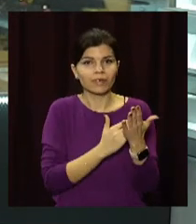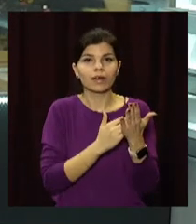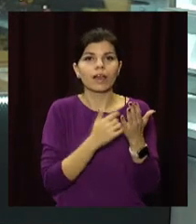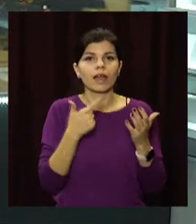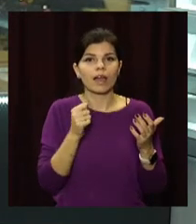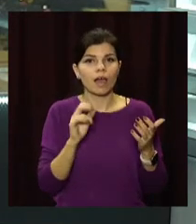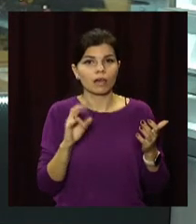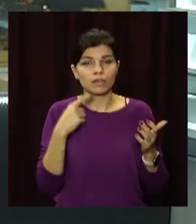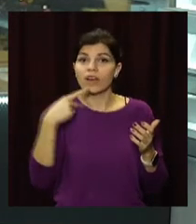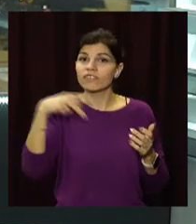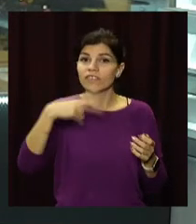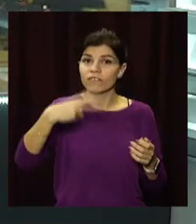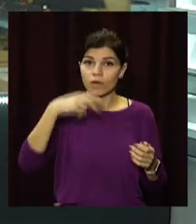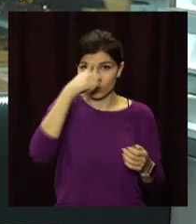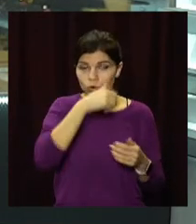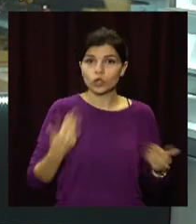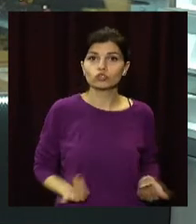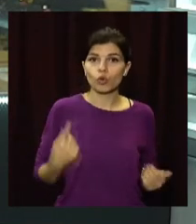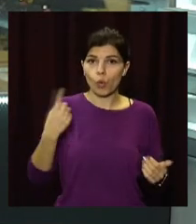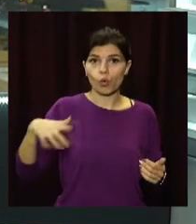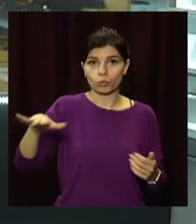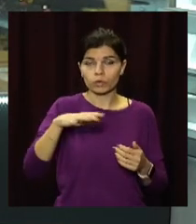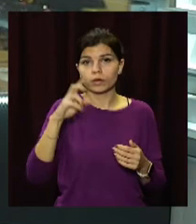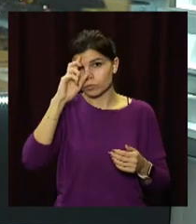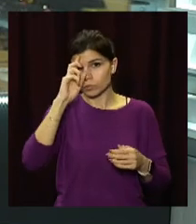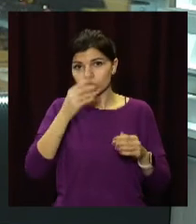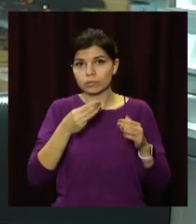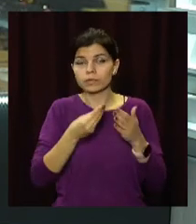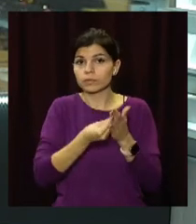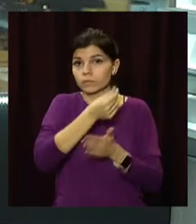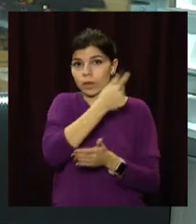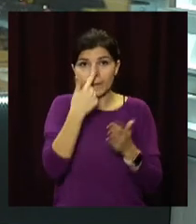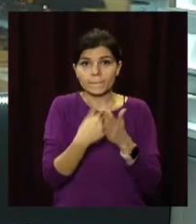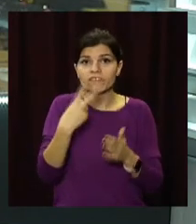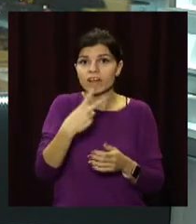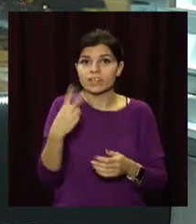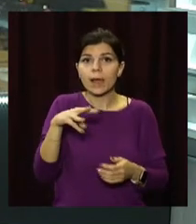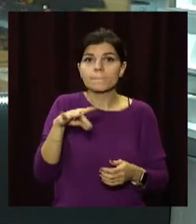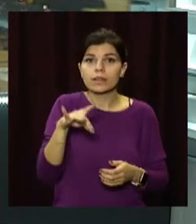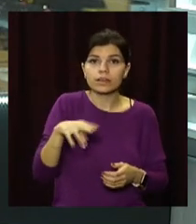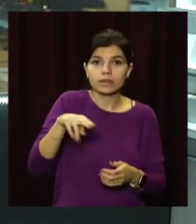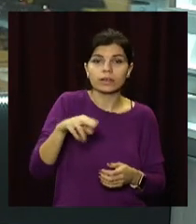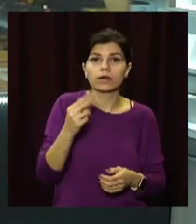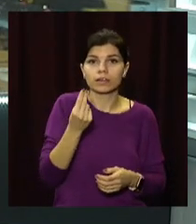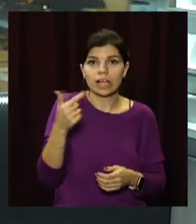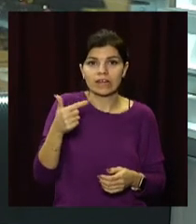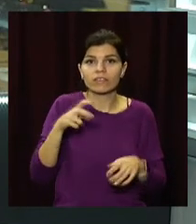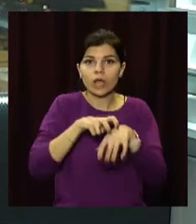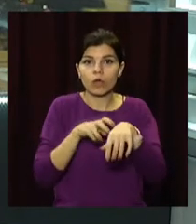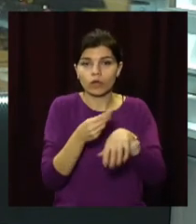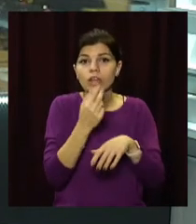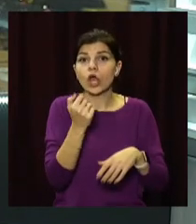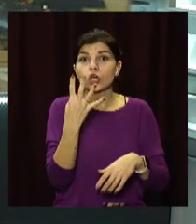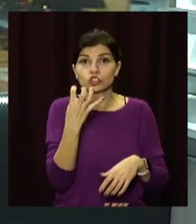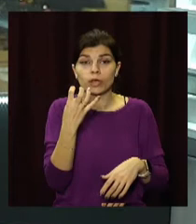У 2020 році жителі області до держбюджету сплатили понад 22 мільярди гривень податків. Це на 400 мільйонів